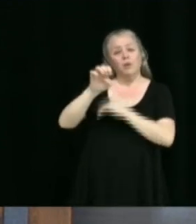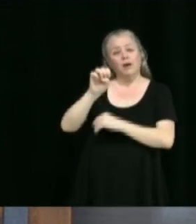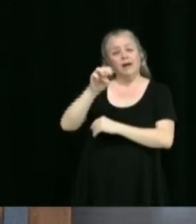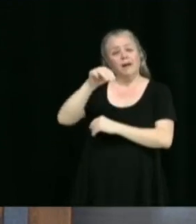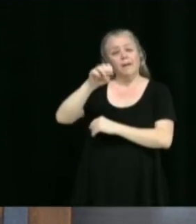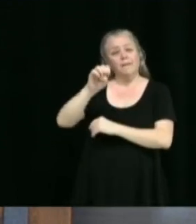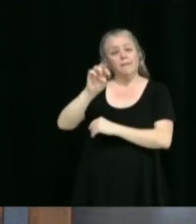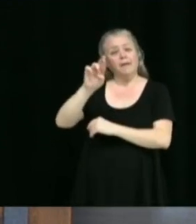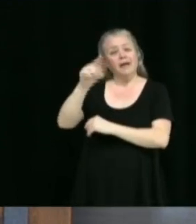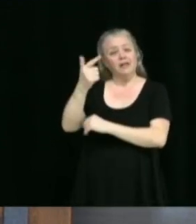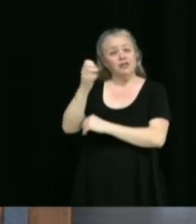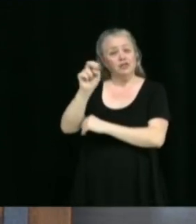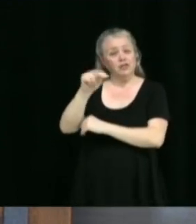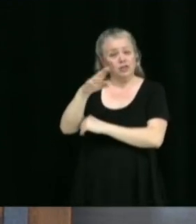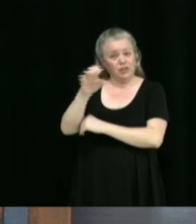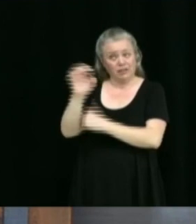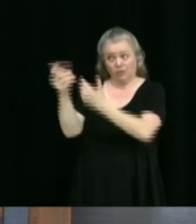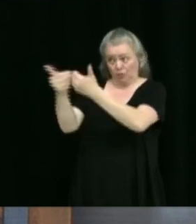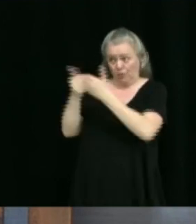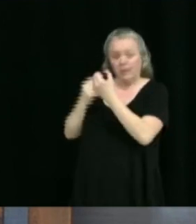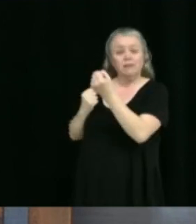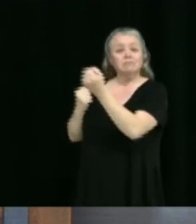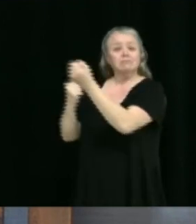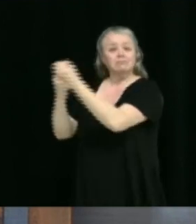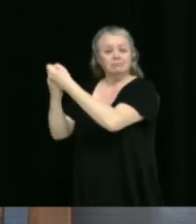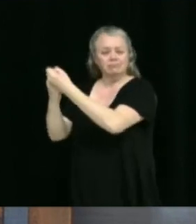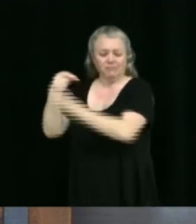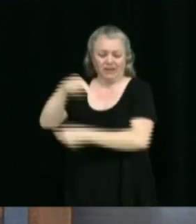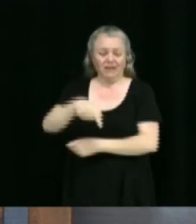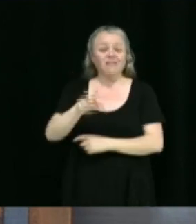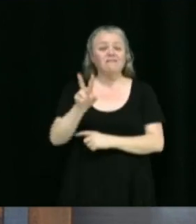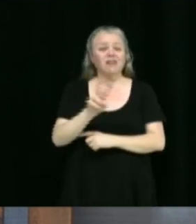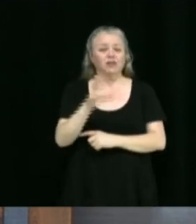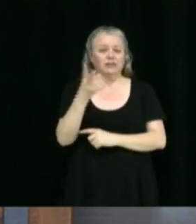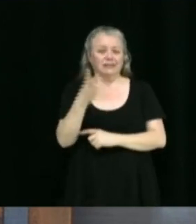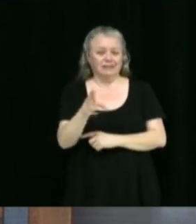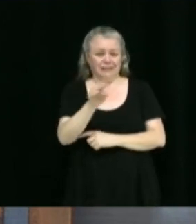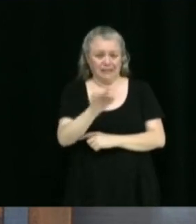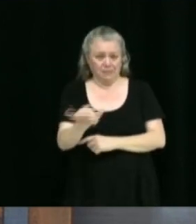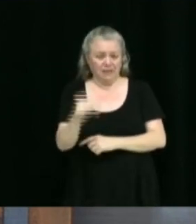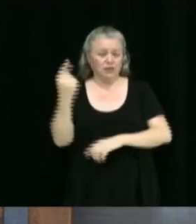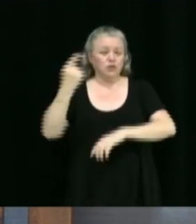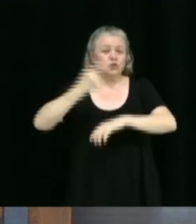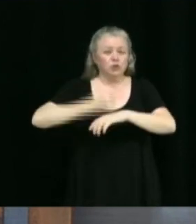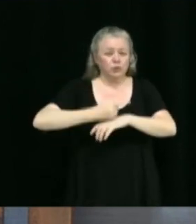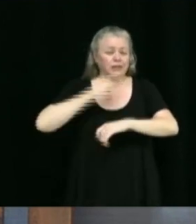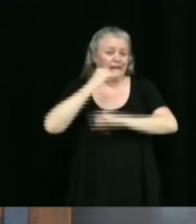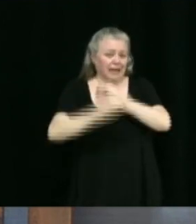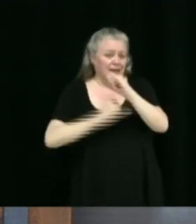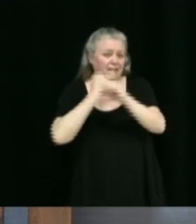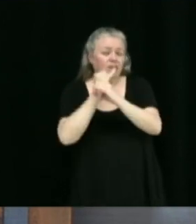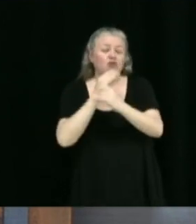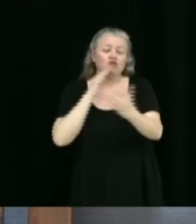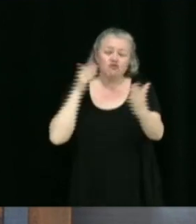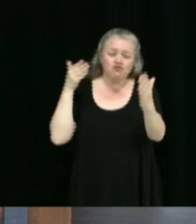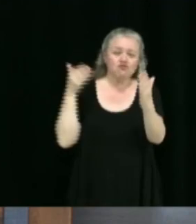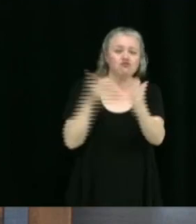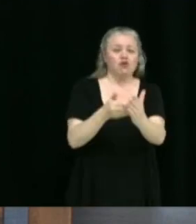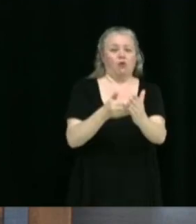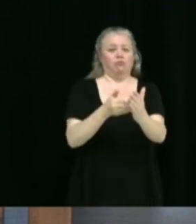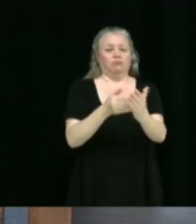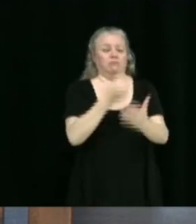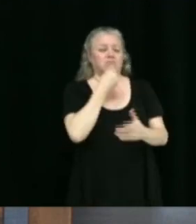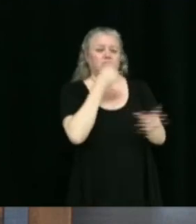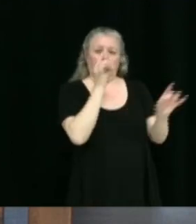aurait lieu de les appuyer justement et proclamer ce vendredi 17 mai, commettant la Journée internationale contre l'homophobie et la transphobie. À